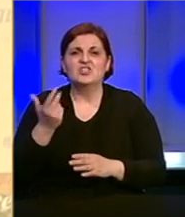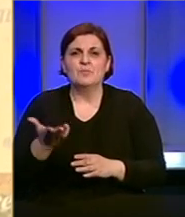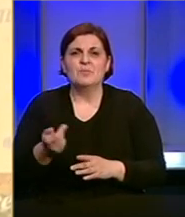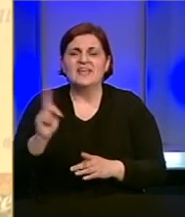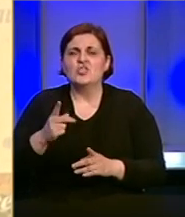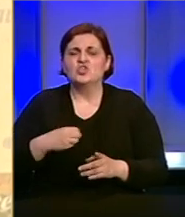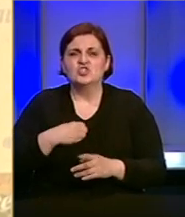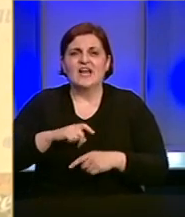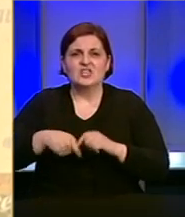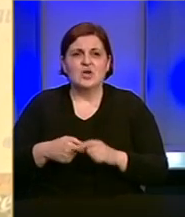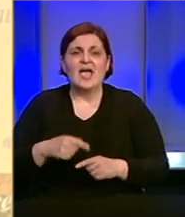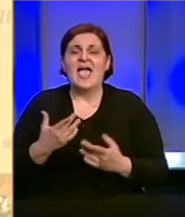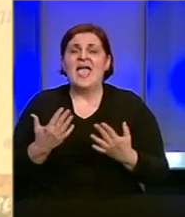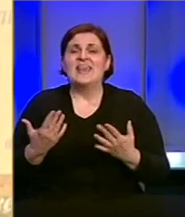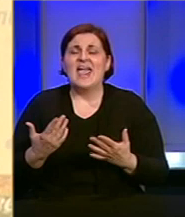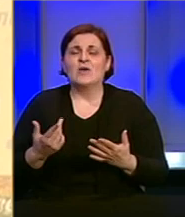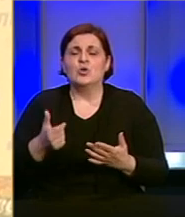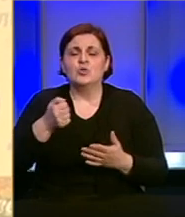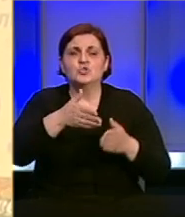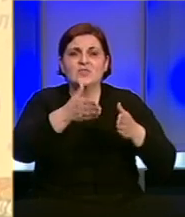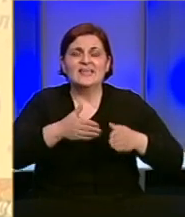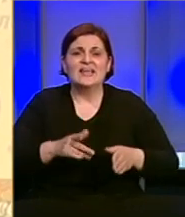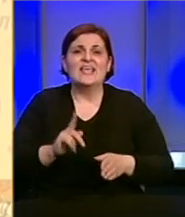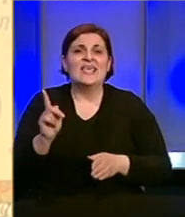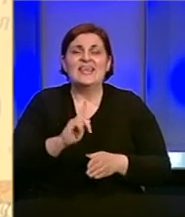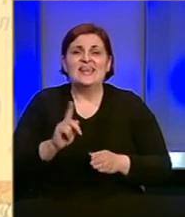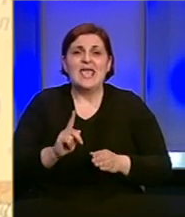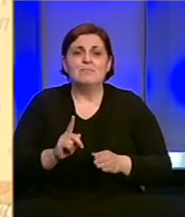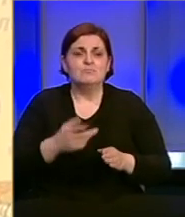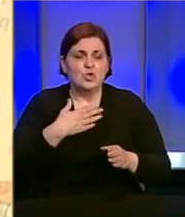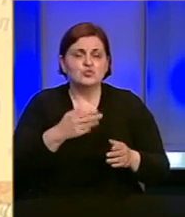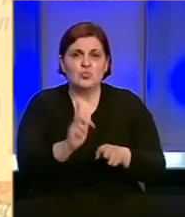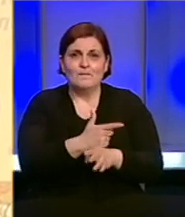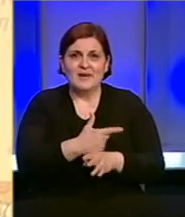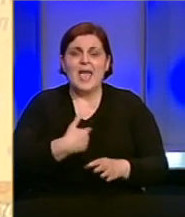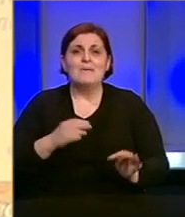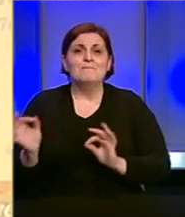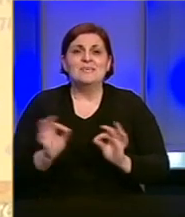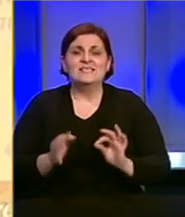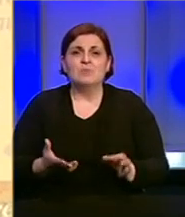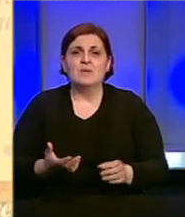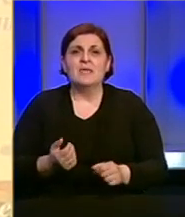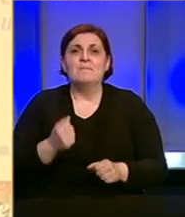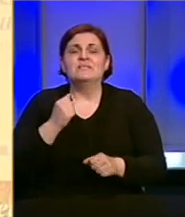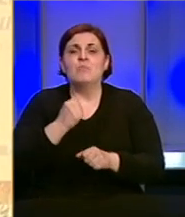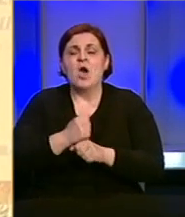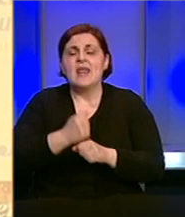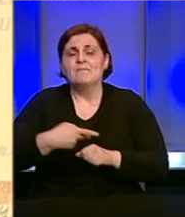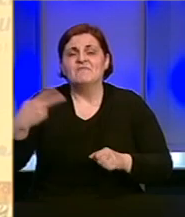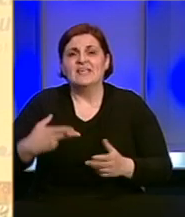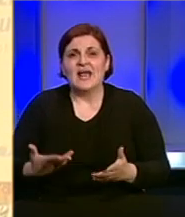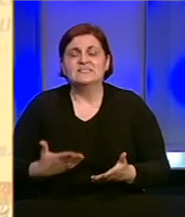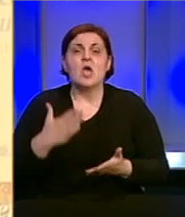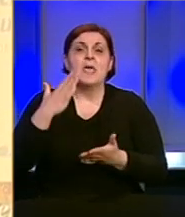tragičnih stvari. Ponavljam, nekoliko stotina kreveta koje imamo spremni nisu popunjeni. Mi smo se spremili, napravili backupe. E sad,